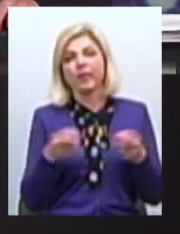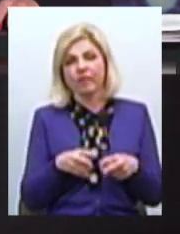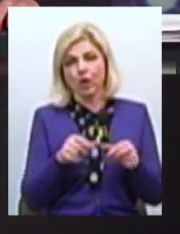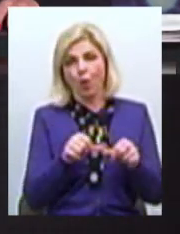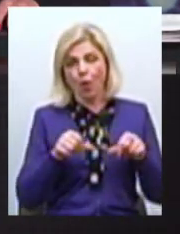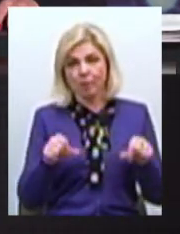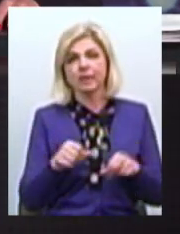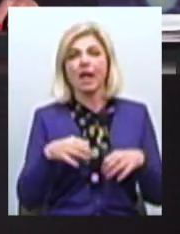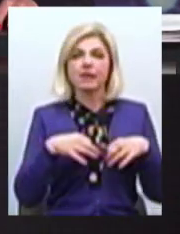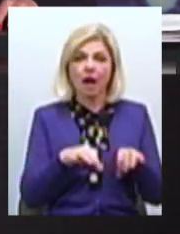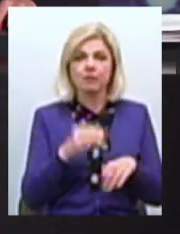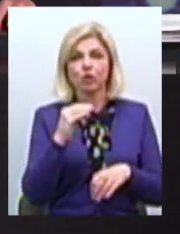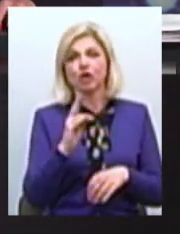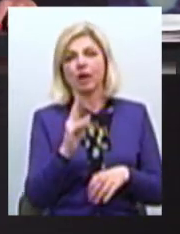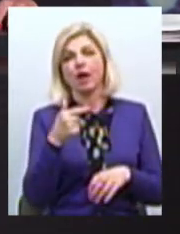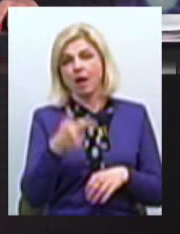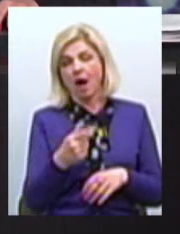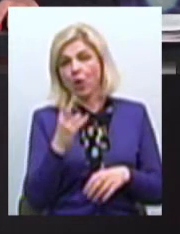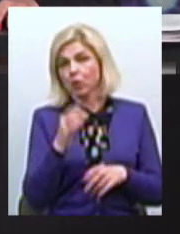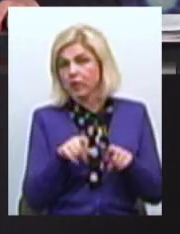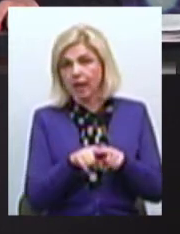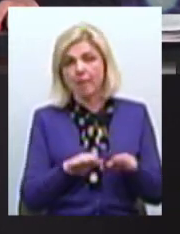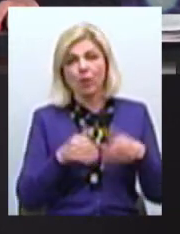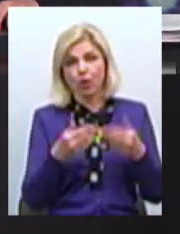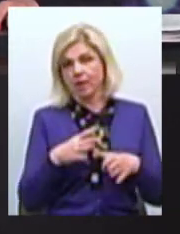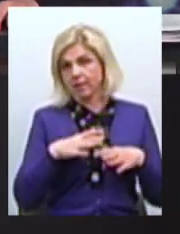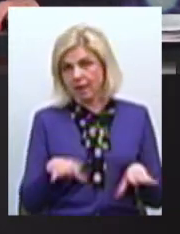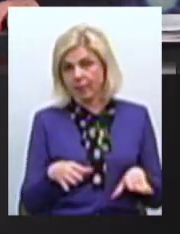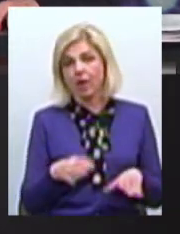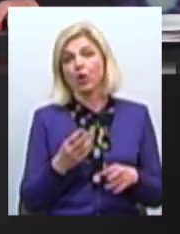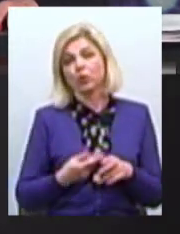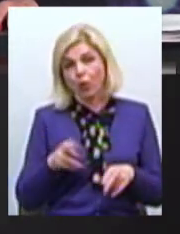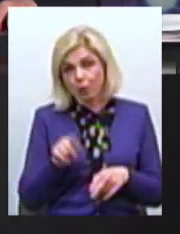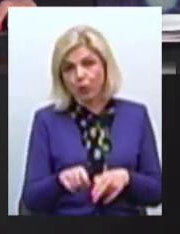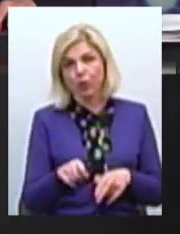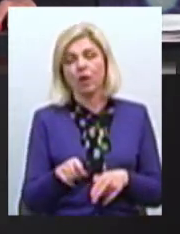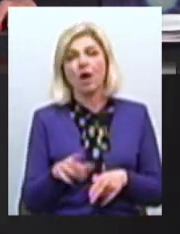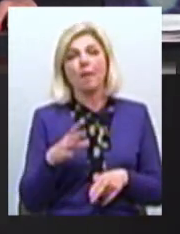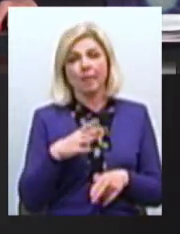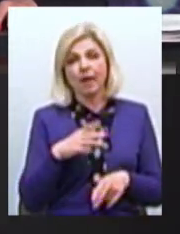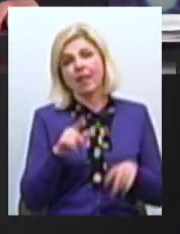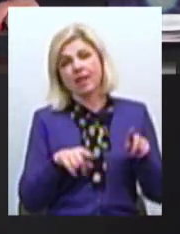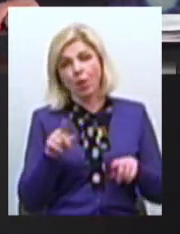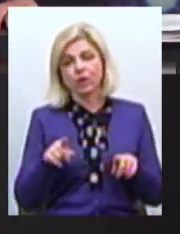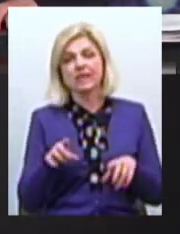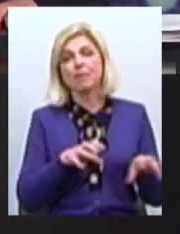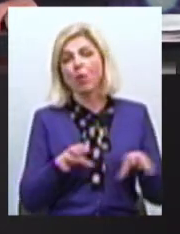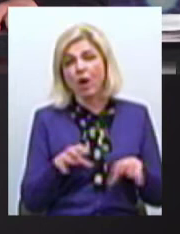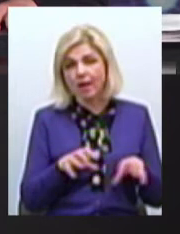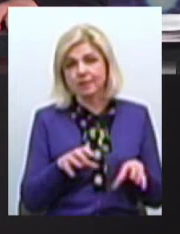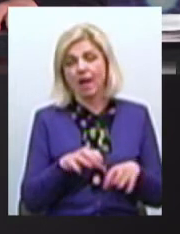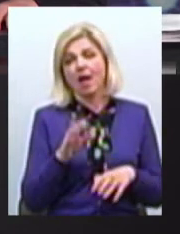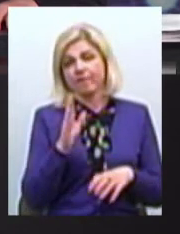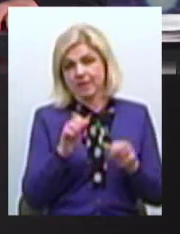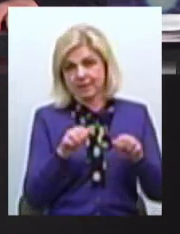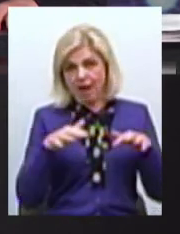комісія ЖКХ, але таких пропозицій не відбулося Тому я думаю, що були деякі спекуляції взагалі, але все ж таки